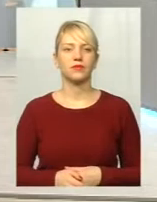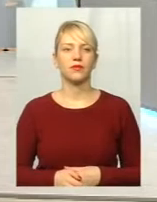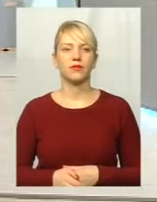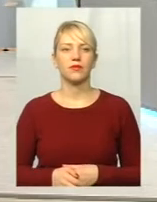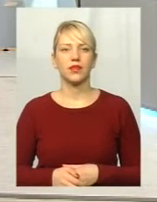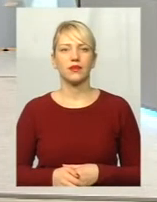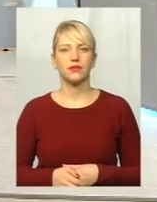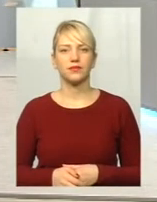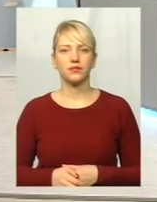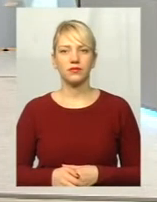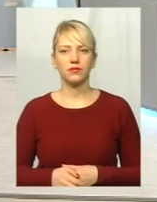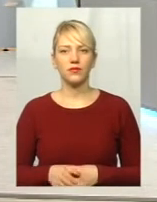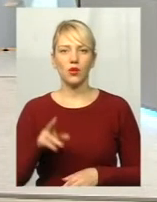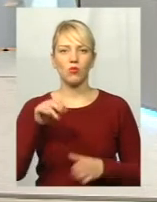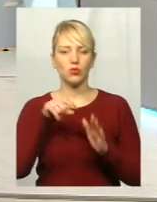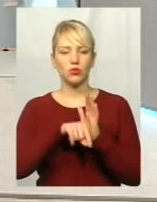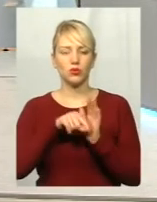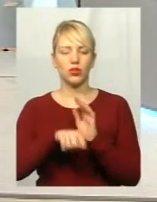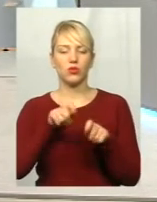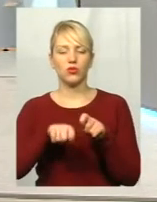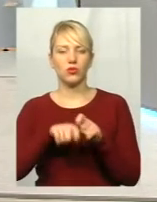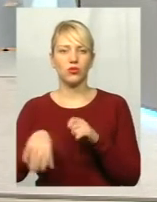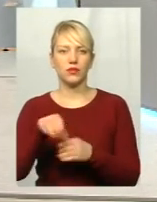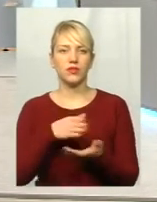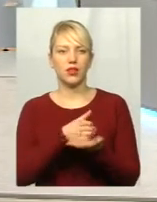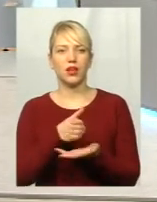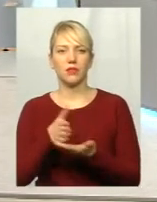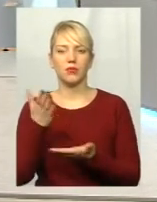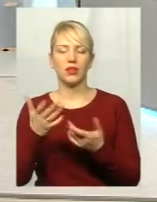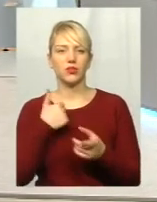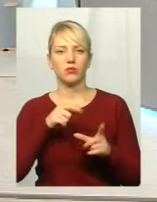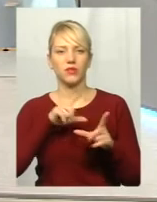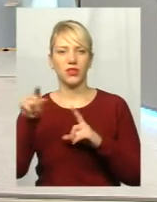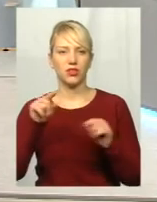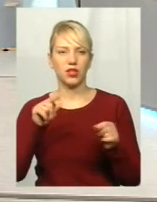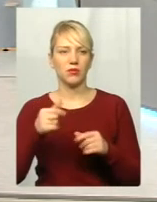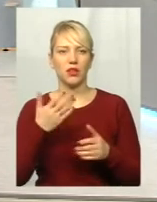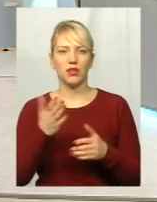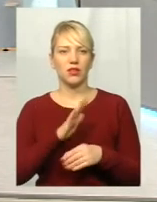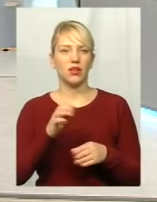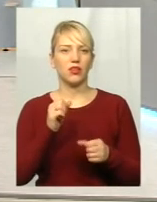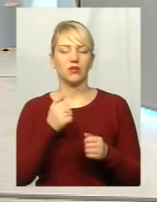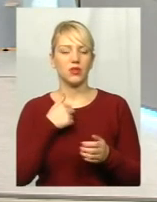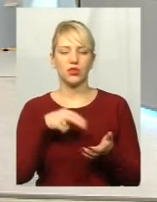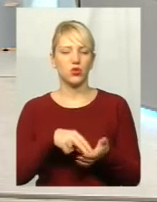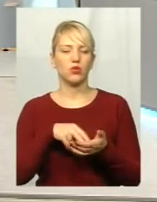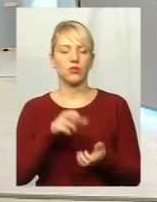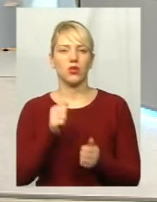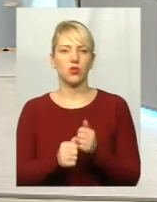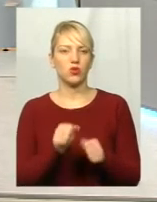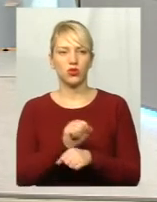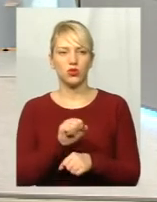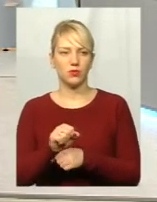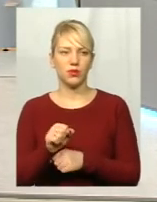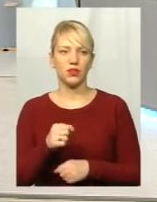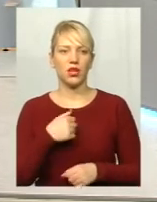тут, по суті, контролюються всі напрямки. Якщо ми виїжджаємо... Ми не то, що стоїмо на кожній зупинці. Зрозуміло. Зупинить